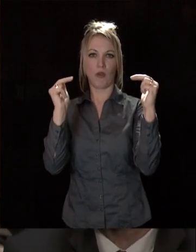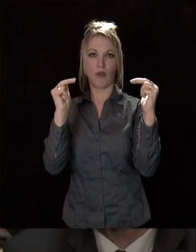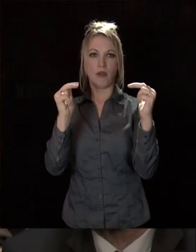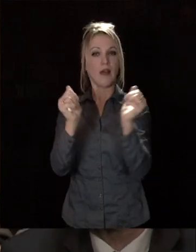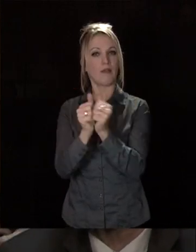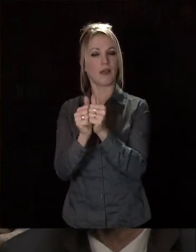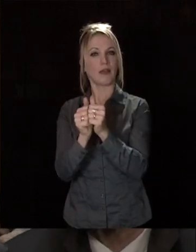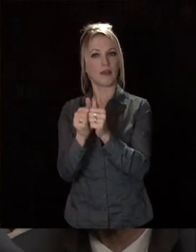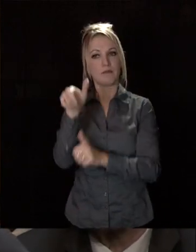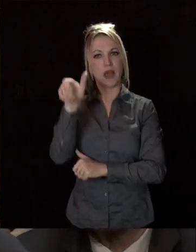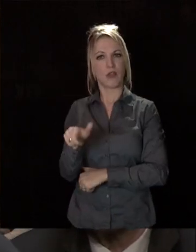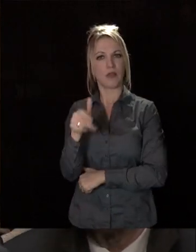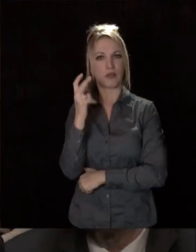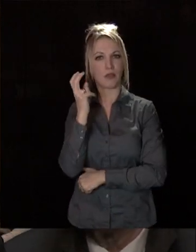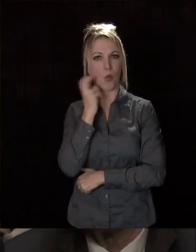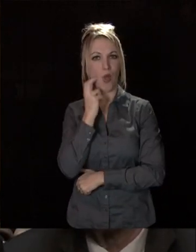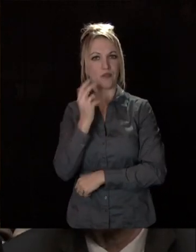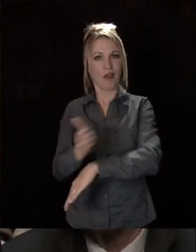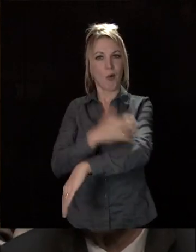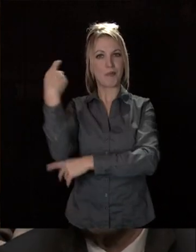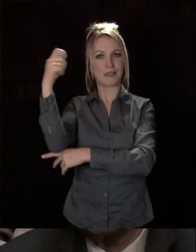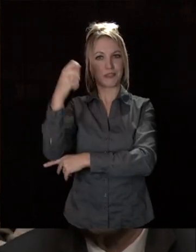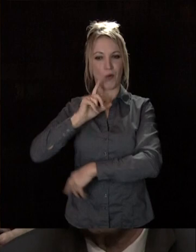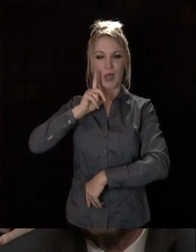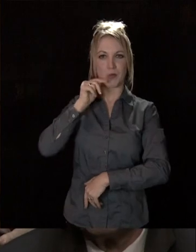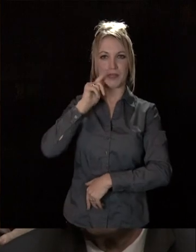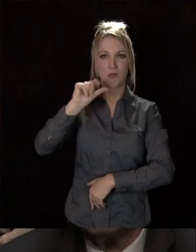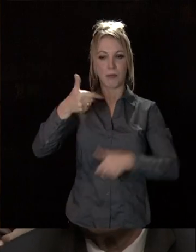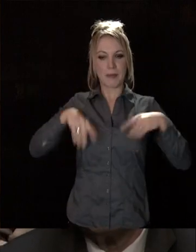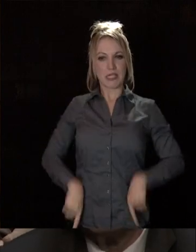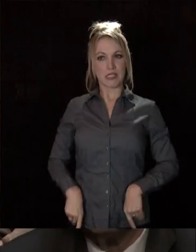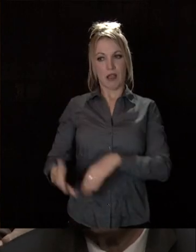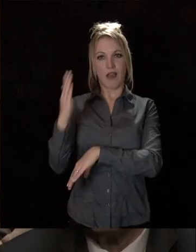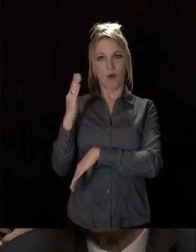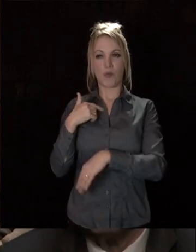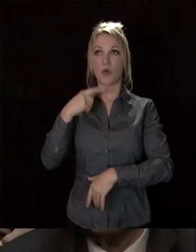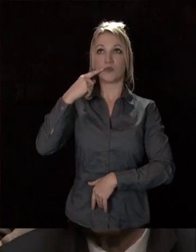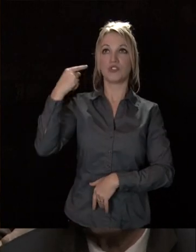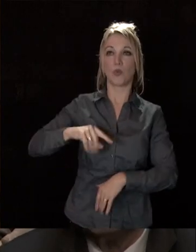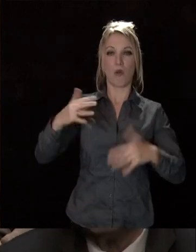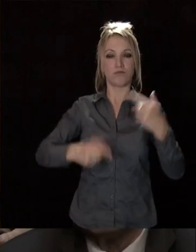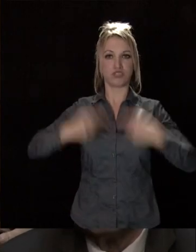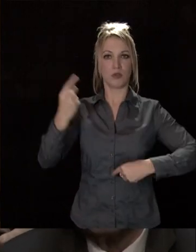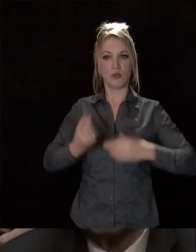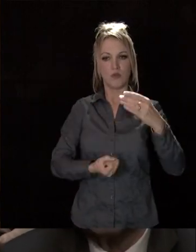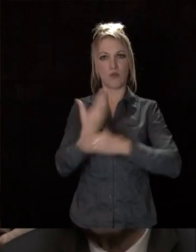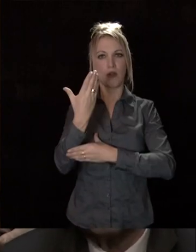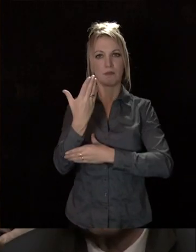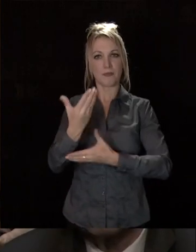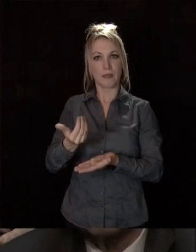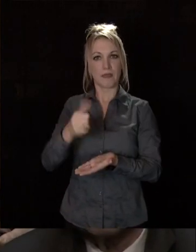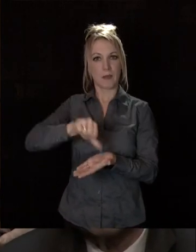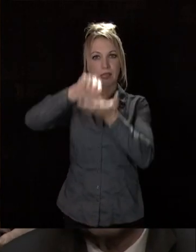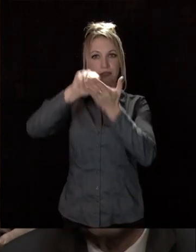précédent président de la République et du Premier ministre de l'époque, pour que Dijon, nouvelle capitale de la région, nouvelle région